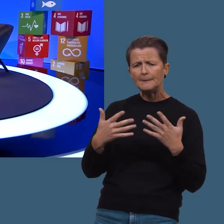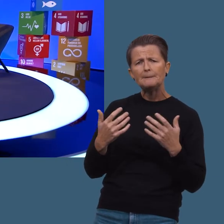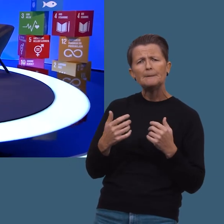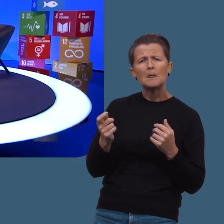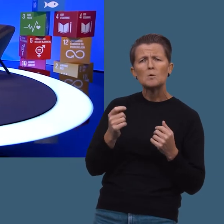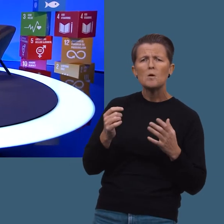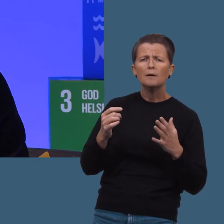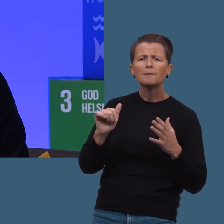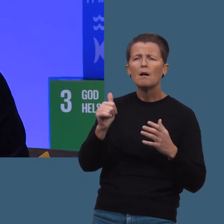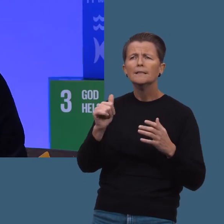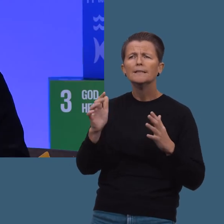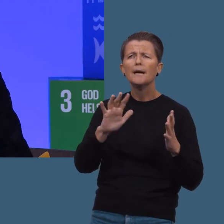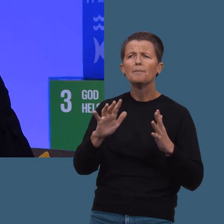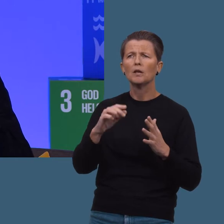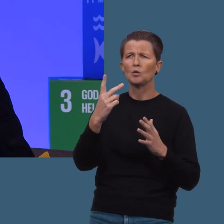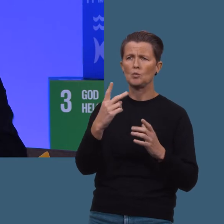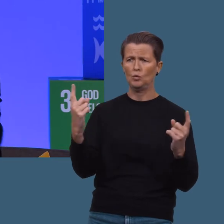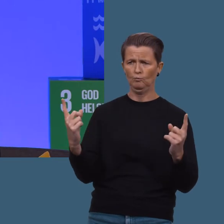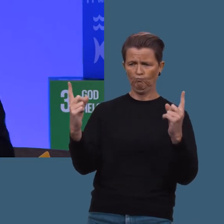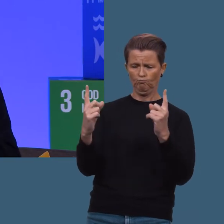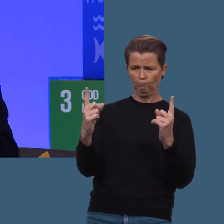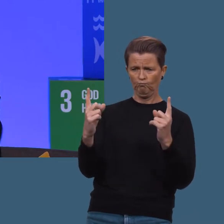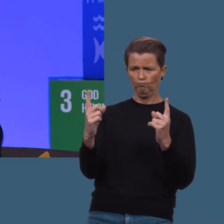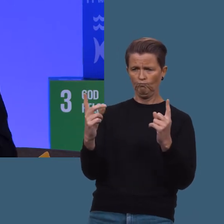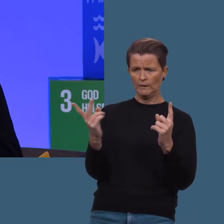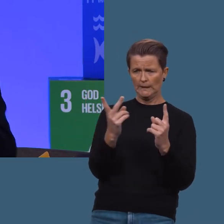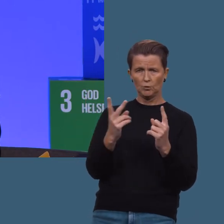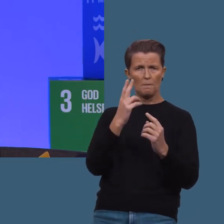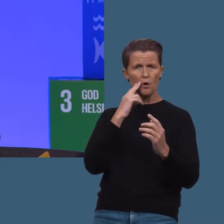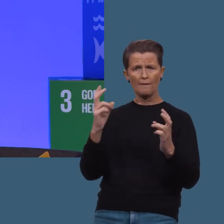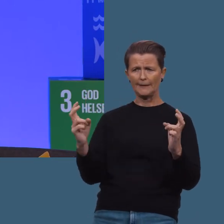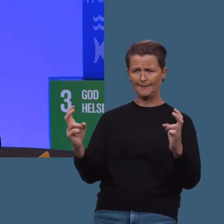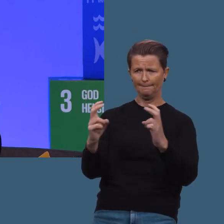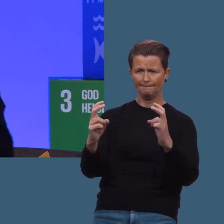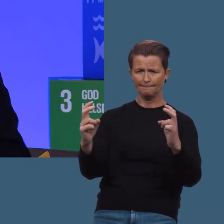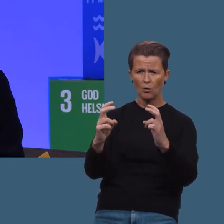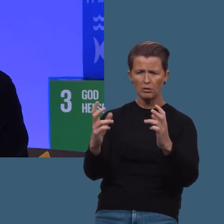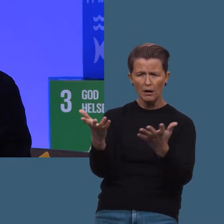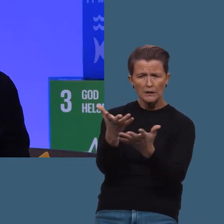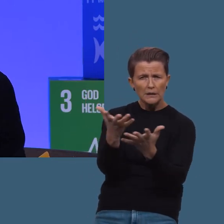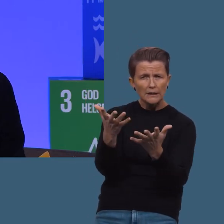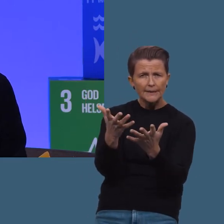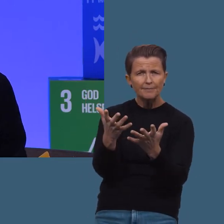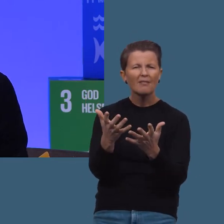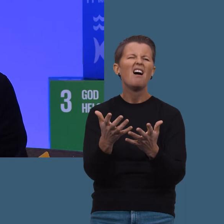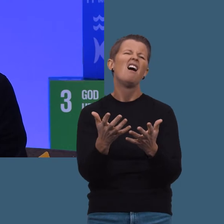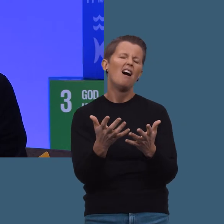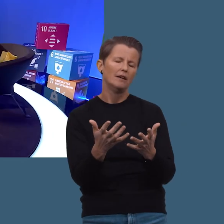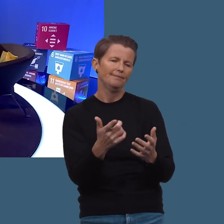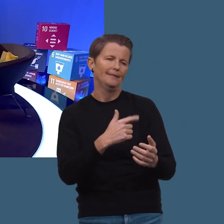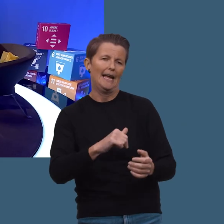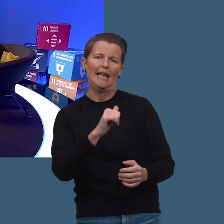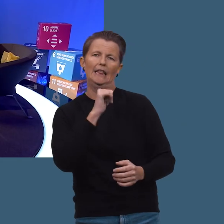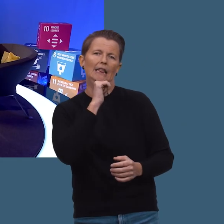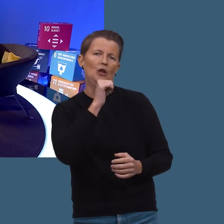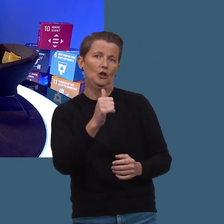være noe med at to stykker som prøver å få kontakt på et eller annet vis. Jeg tror jeg